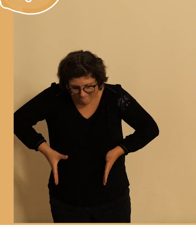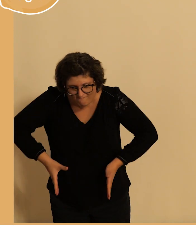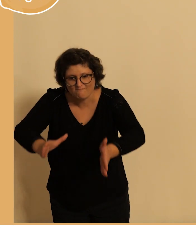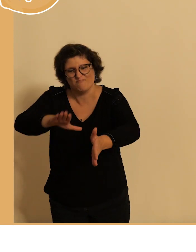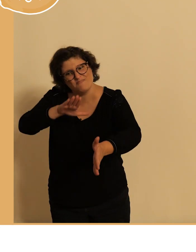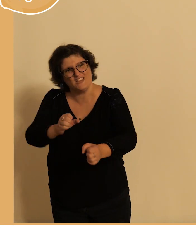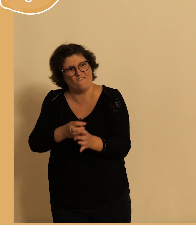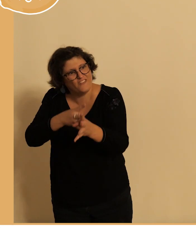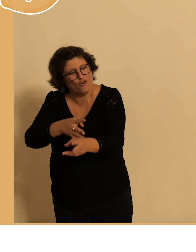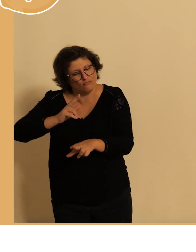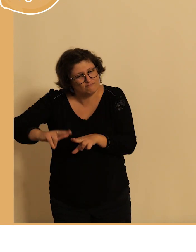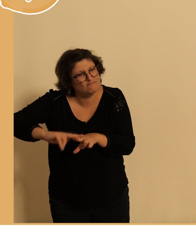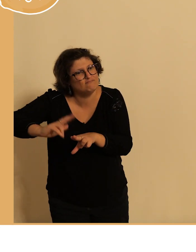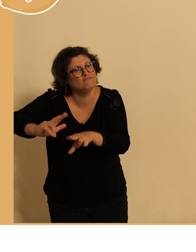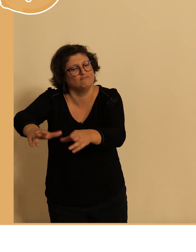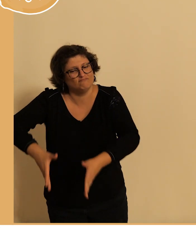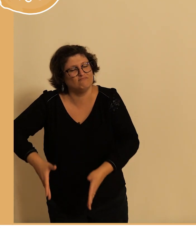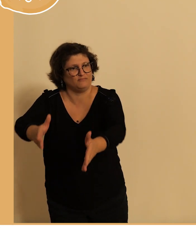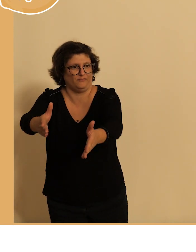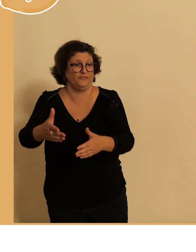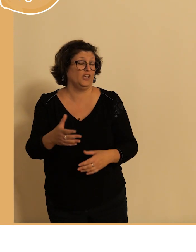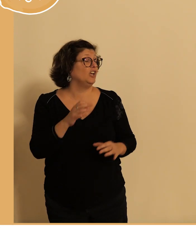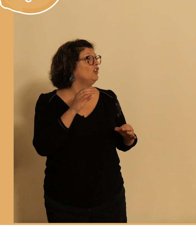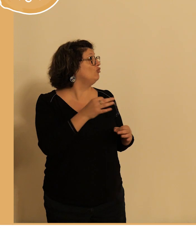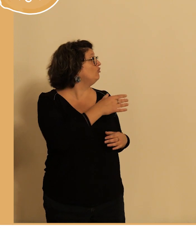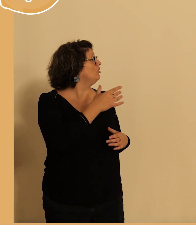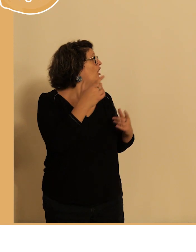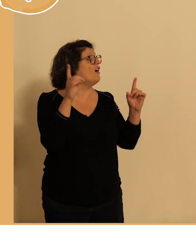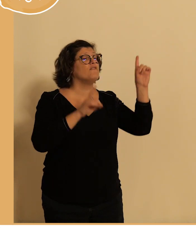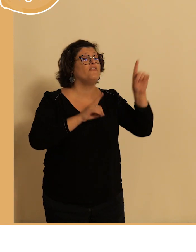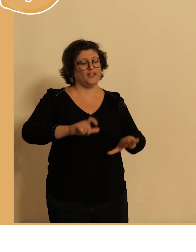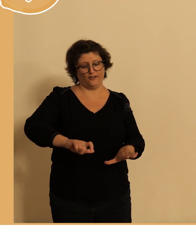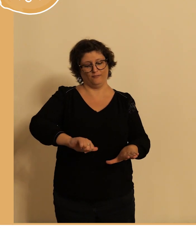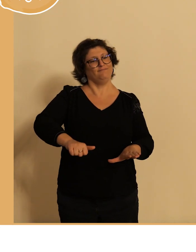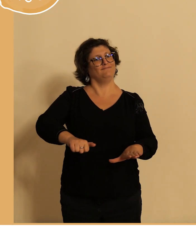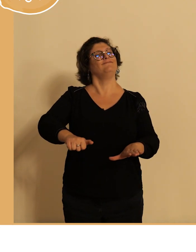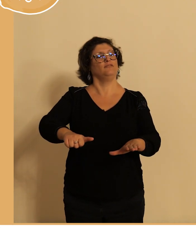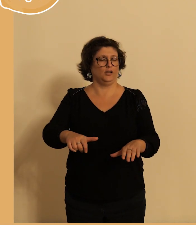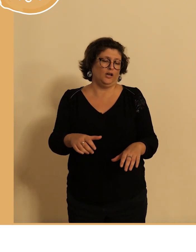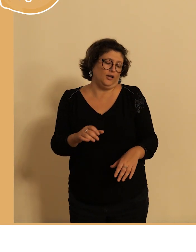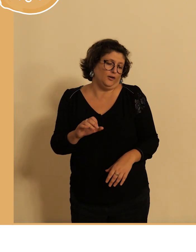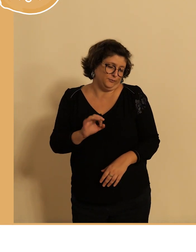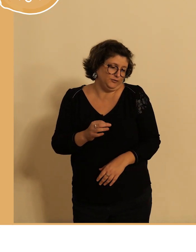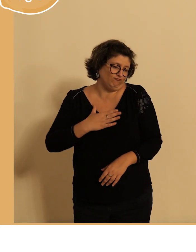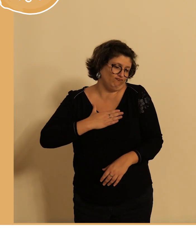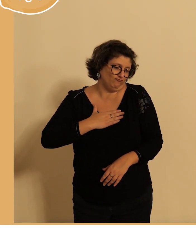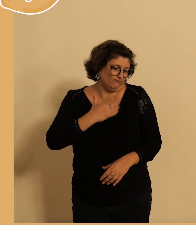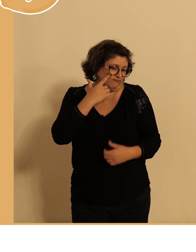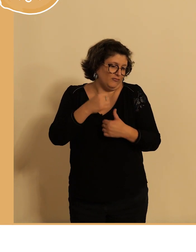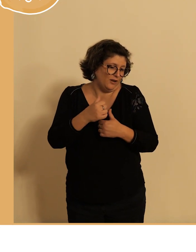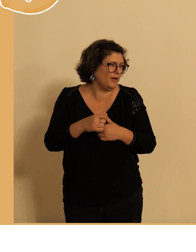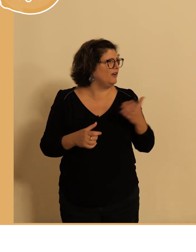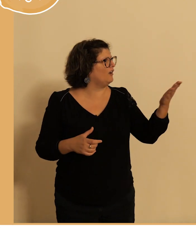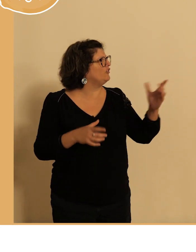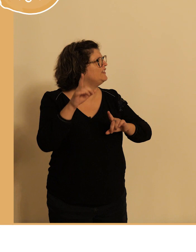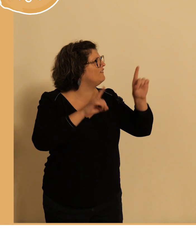puis la création aussi du club qui était créé à l'époque où j'étais élu donc l'élu cycliste